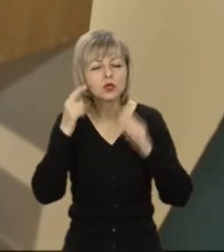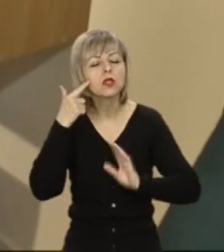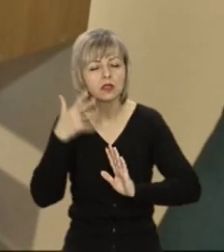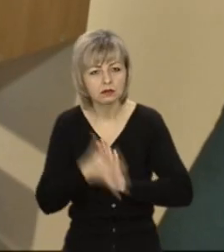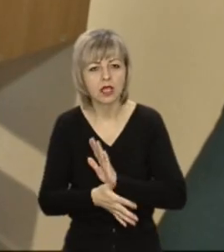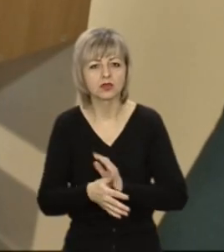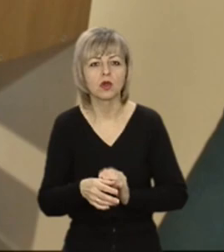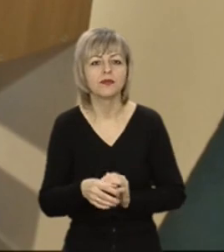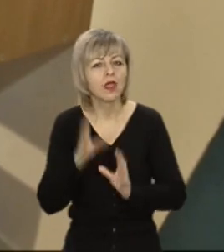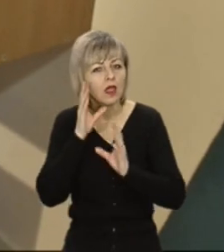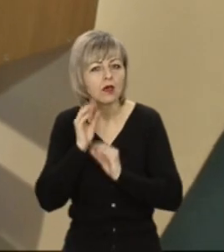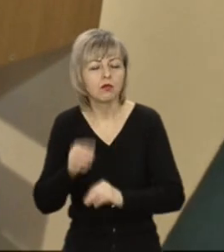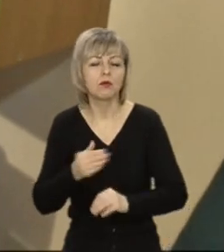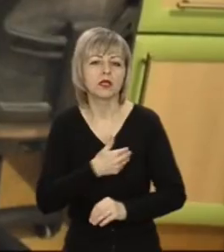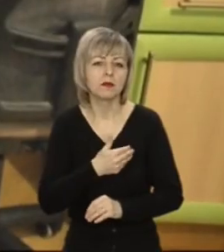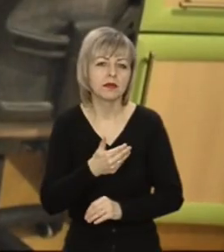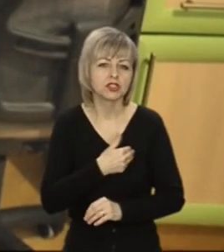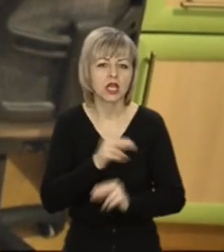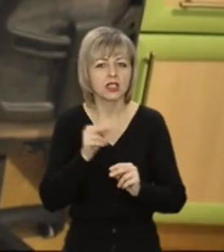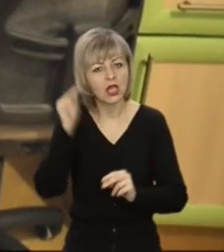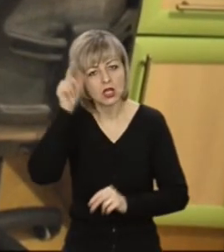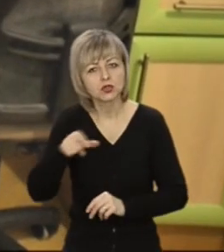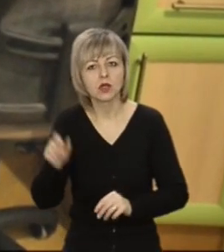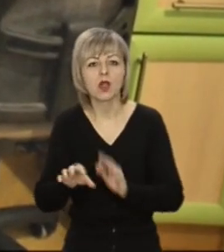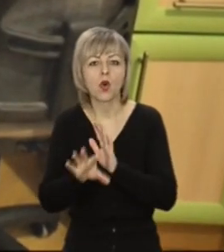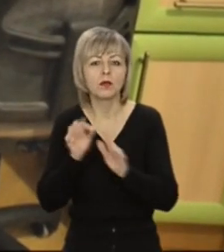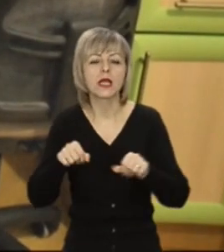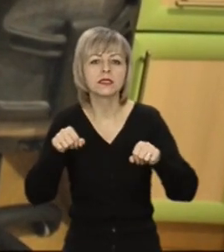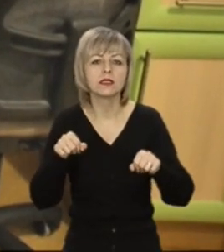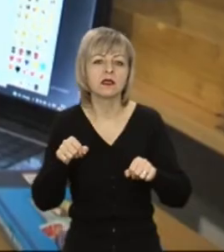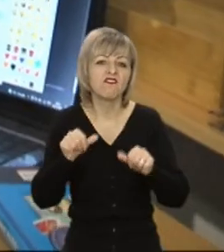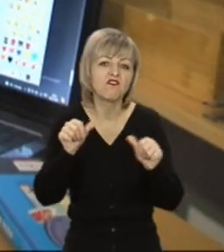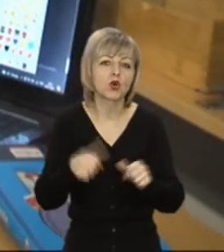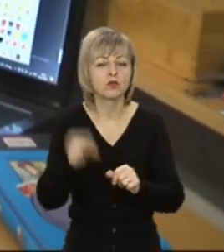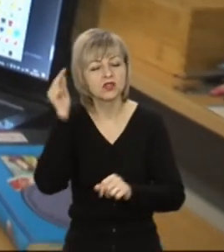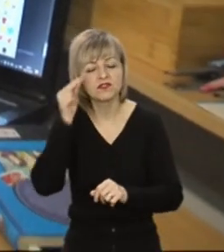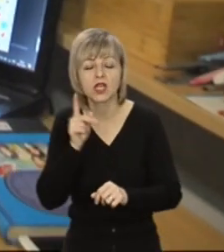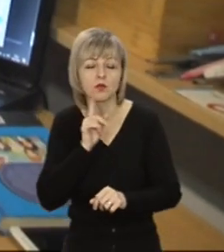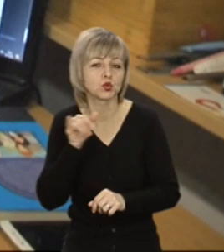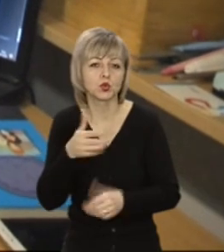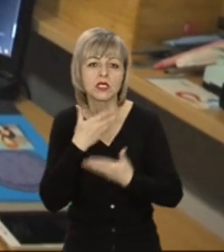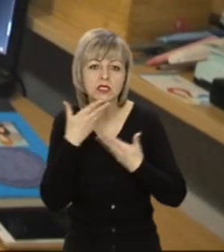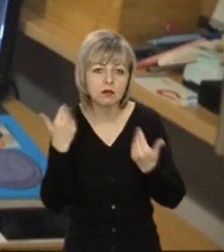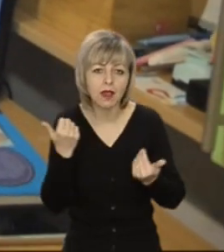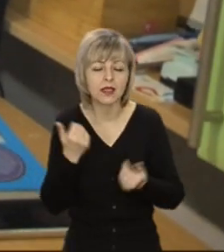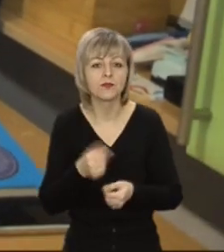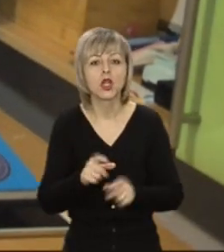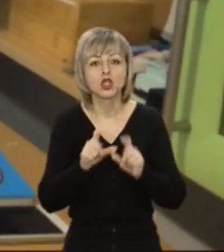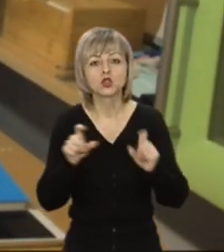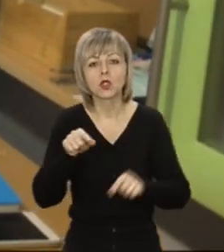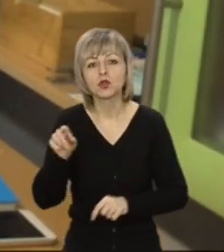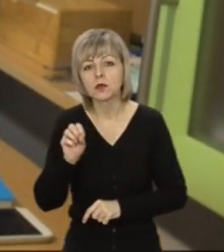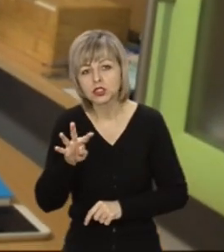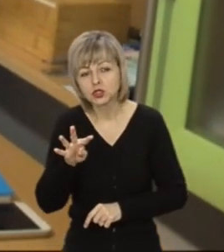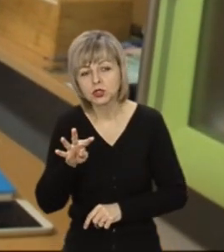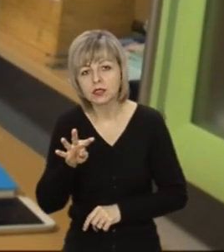Попри бажання школярів, права особистого вибору форми навчання вони поки не мають. Сьогодні Луцька гімназія номер 14